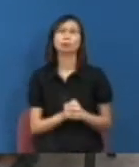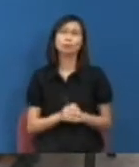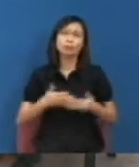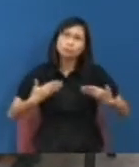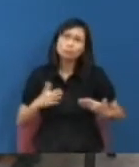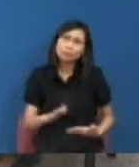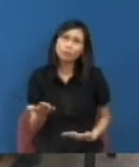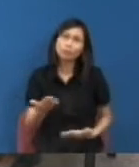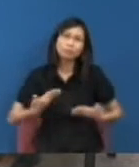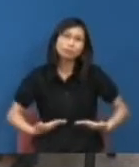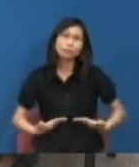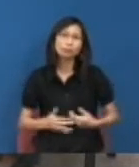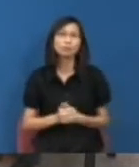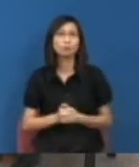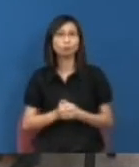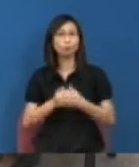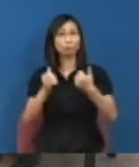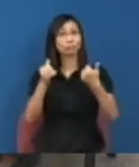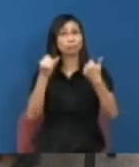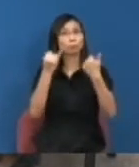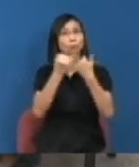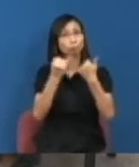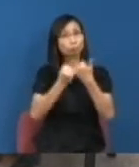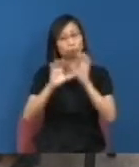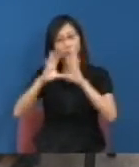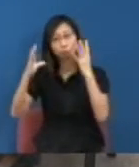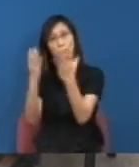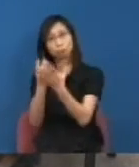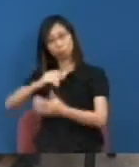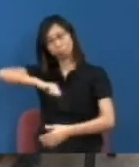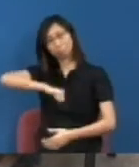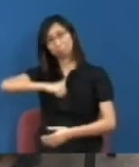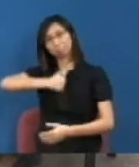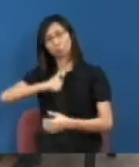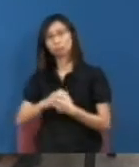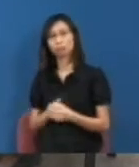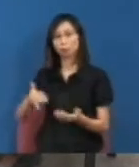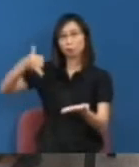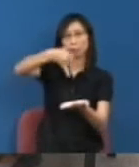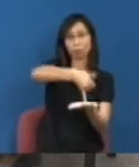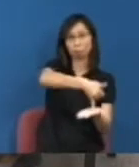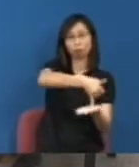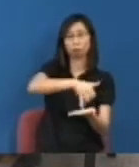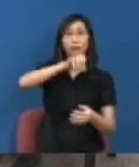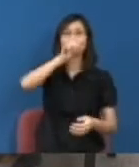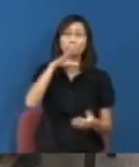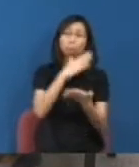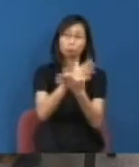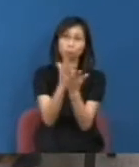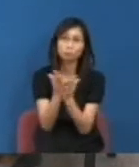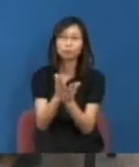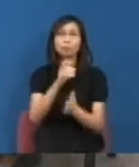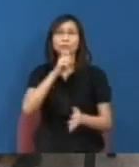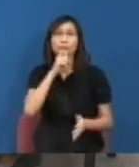而譬如有幾學生會會長甚至你會見到其實狠站出來又給不同意見或者講不同意見的學生